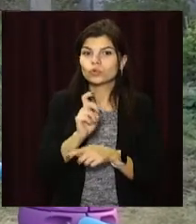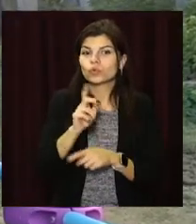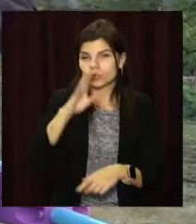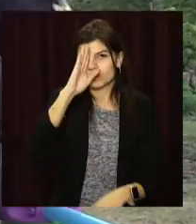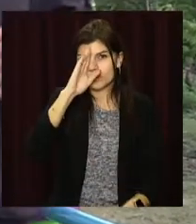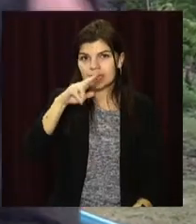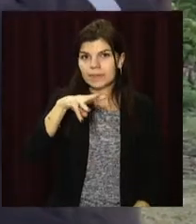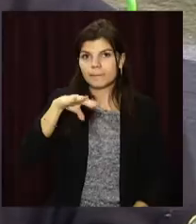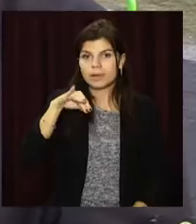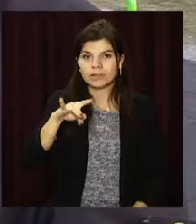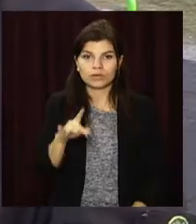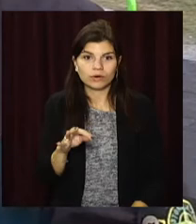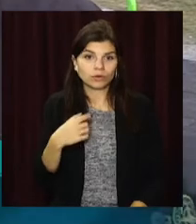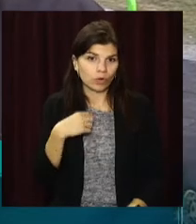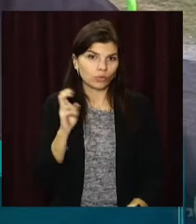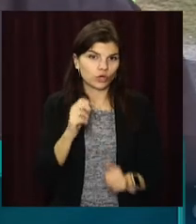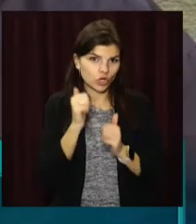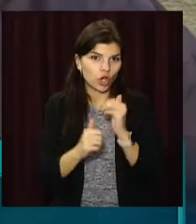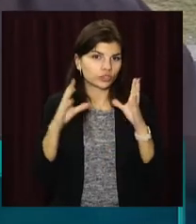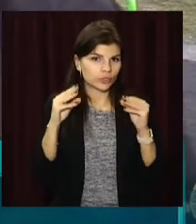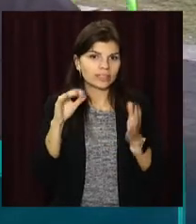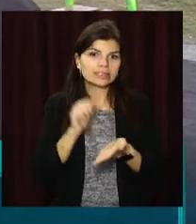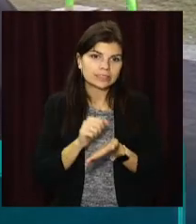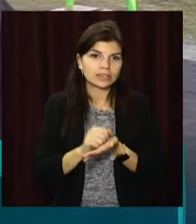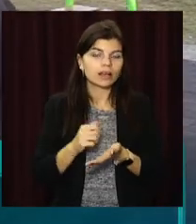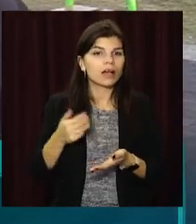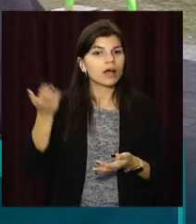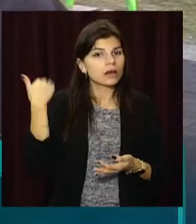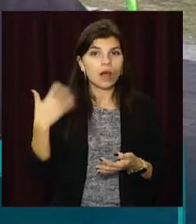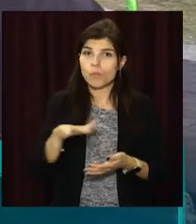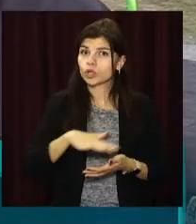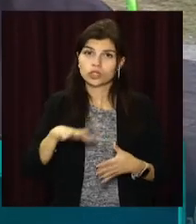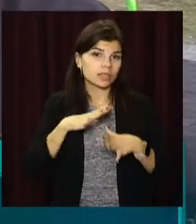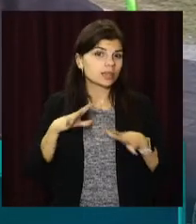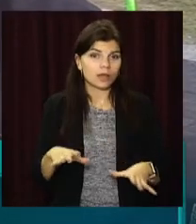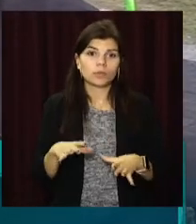Дмитро Марченко. Хожуся часто, кожен вітря займаюся. Раніше такої площадки не було.